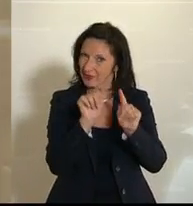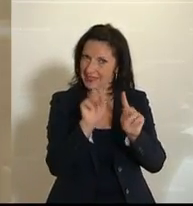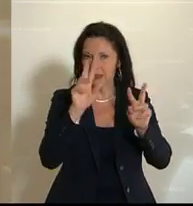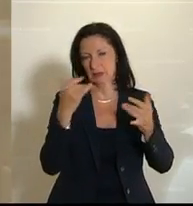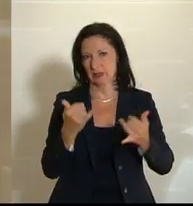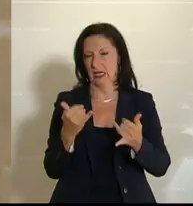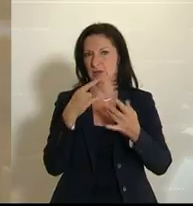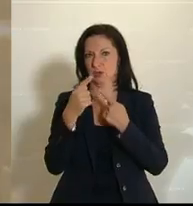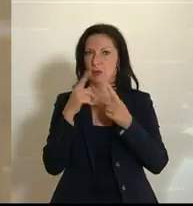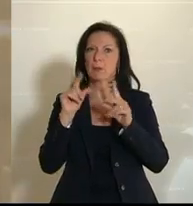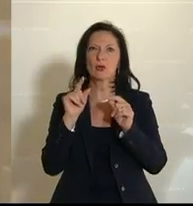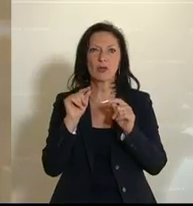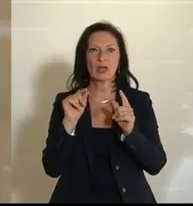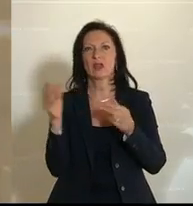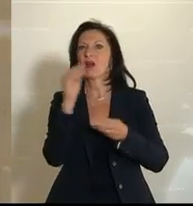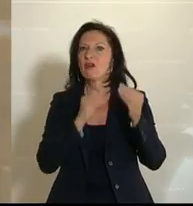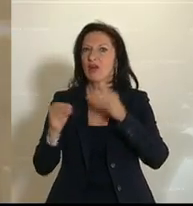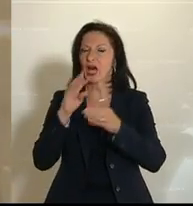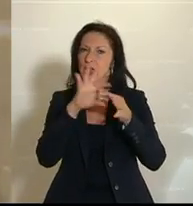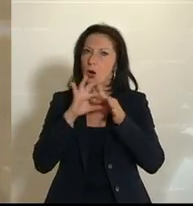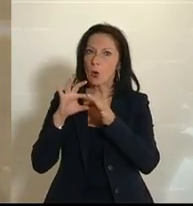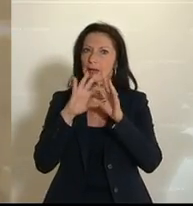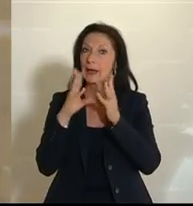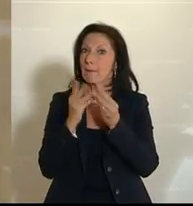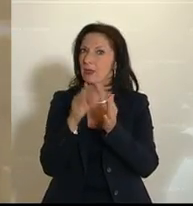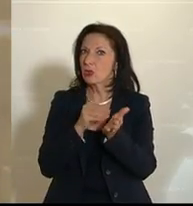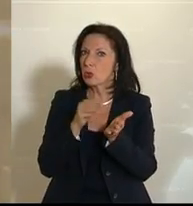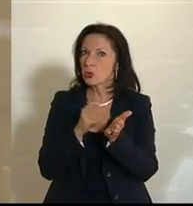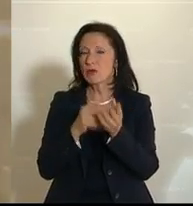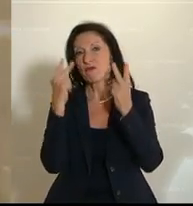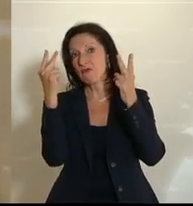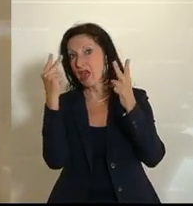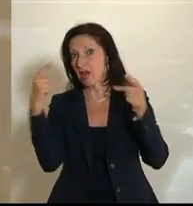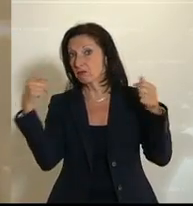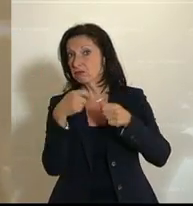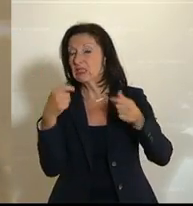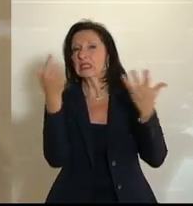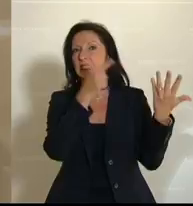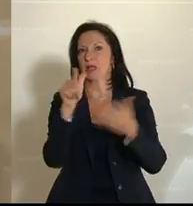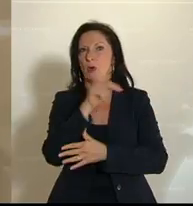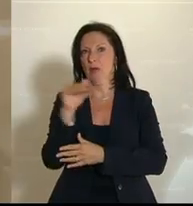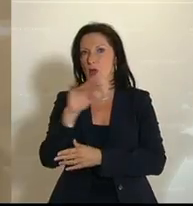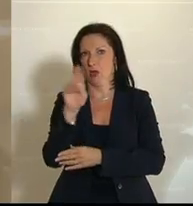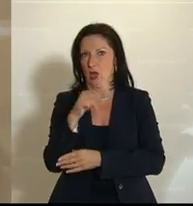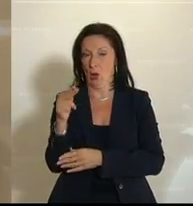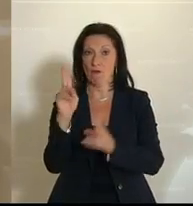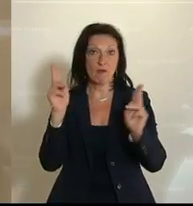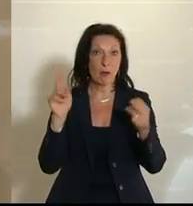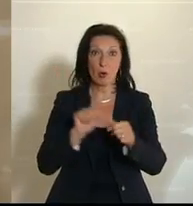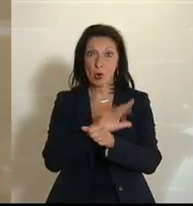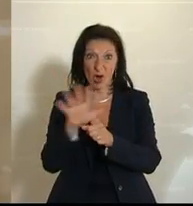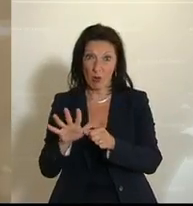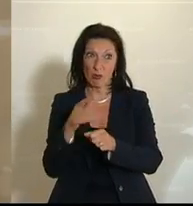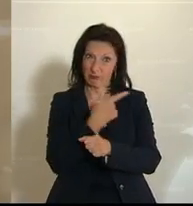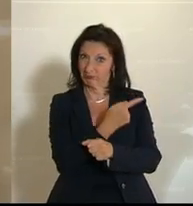gemeinnützige Organisationen und Vereine in der Höhe von 700 Millionen Euro, denn die Corona-Krise hat natürlich auch sie